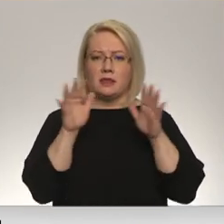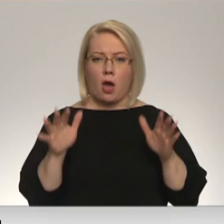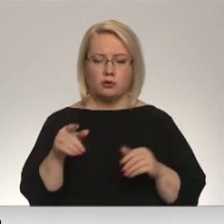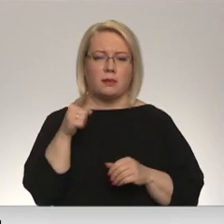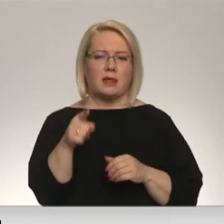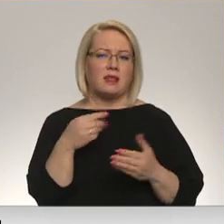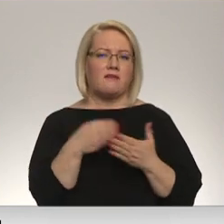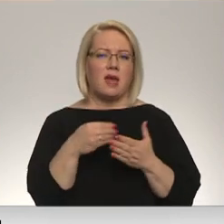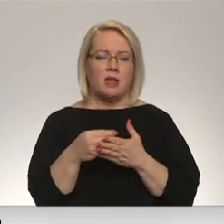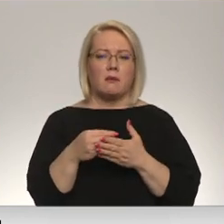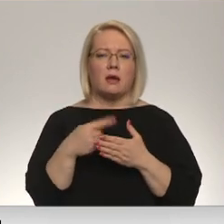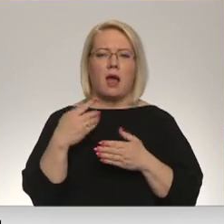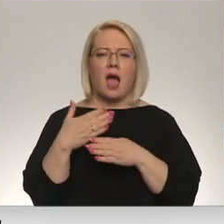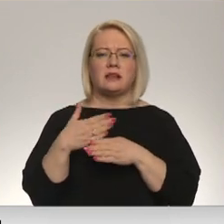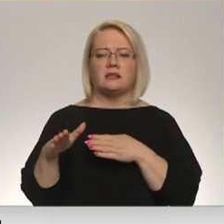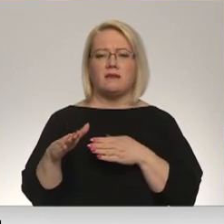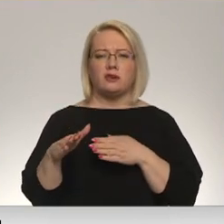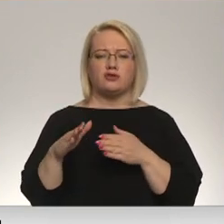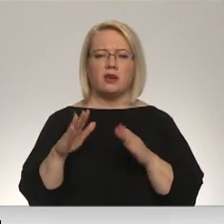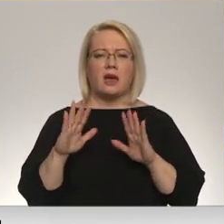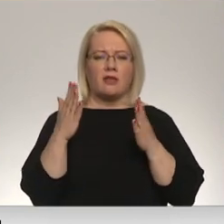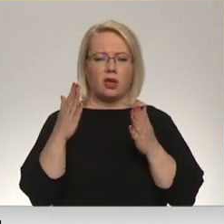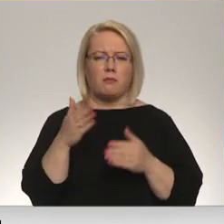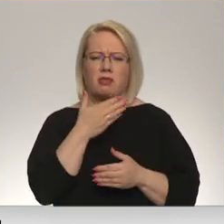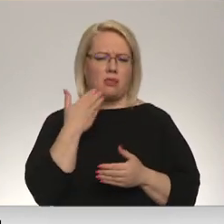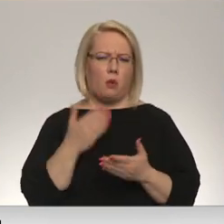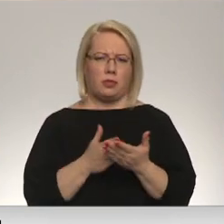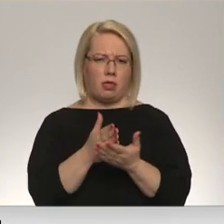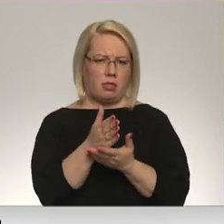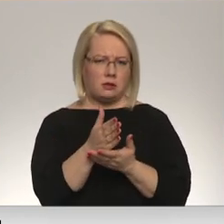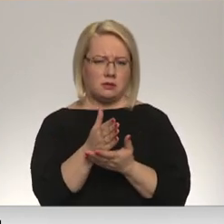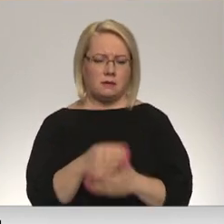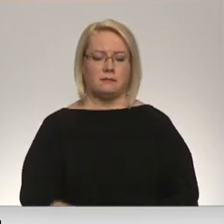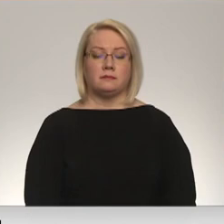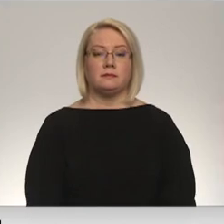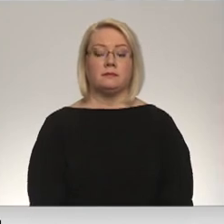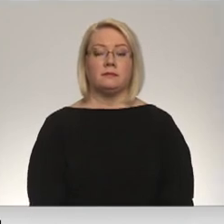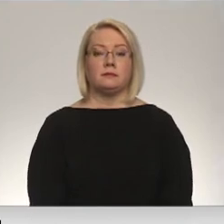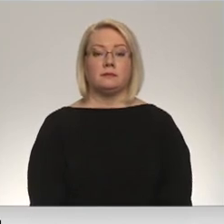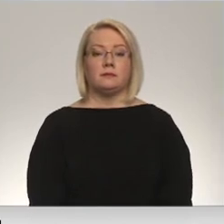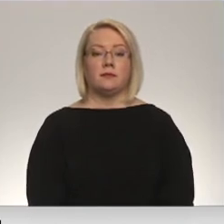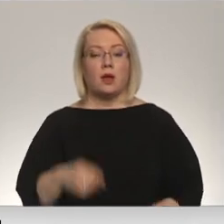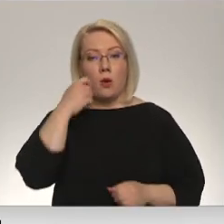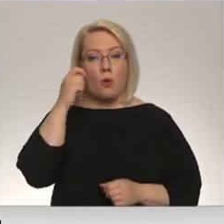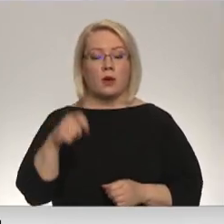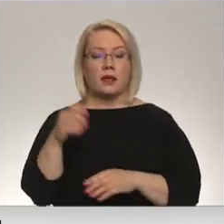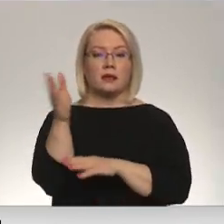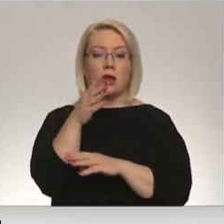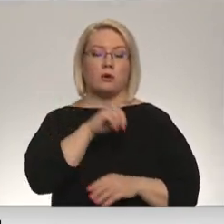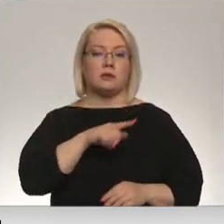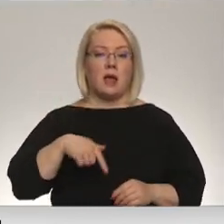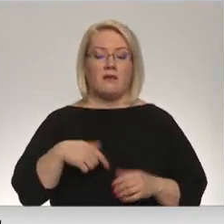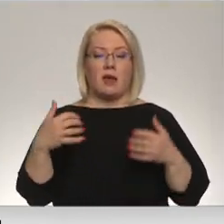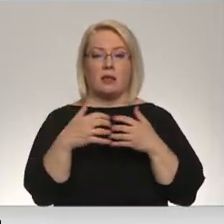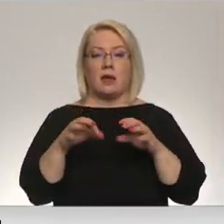Kā atsevišķi gadījumi, ne tendence. Par to plašāk stāsta Zanda Ozola Baloda. Ukrainas karoks Latvijā kopš